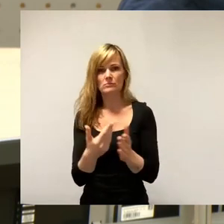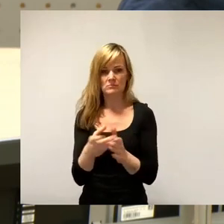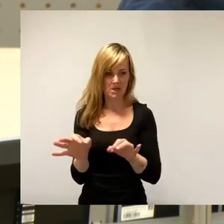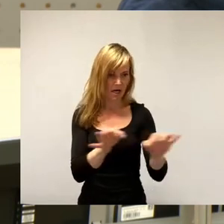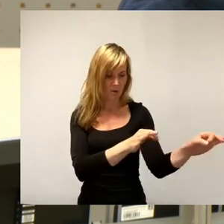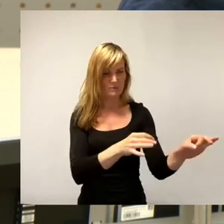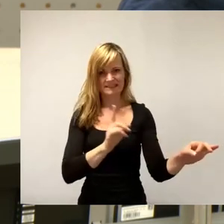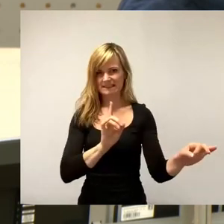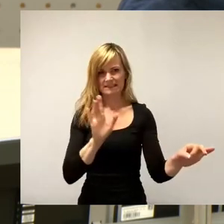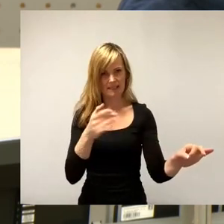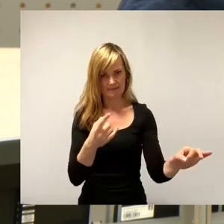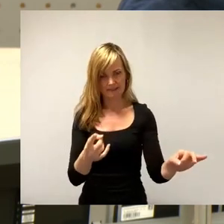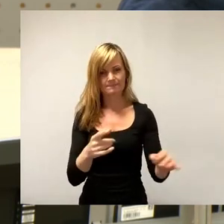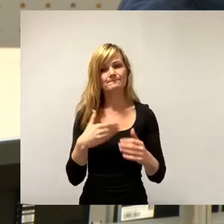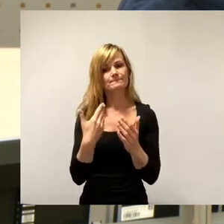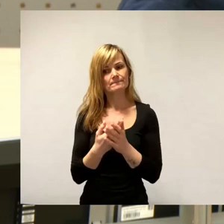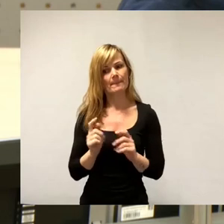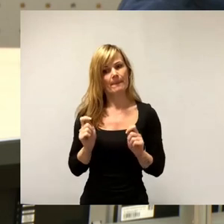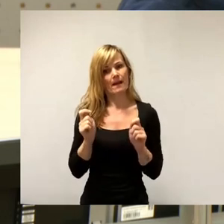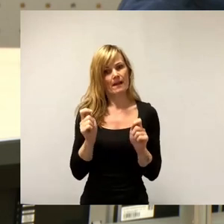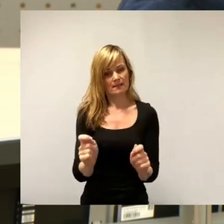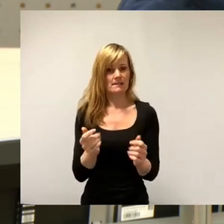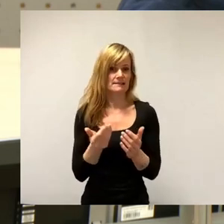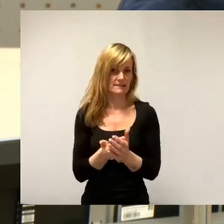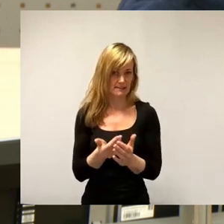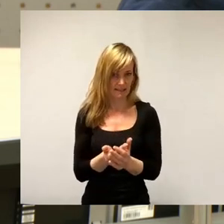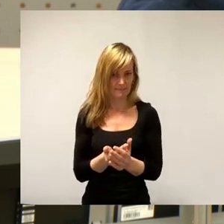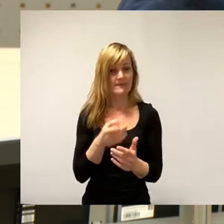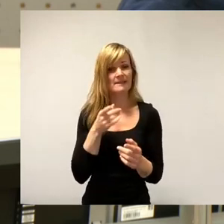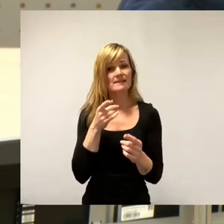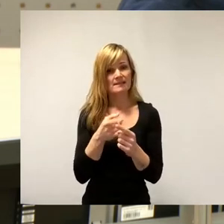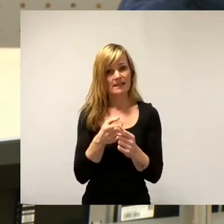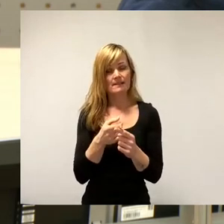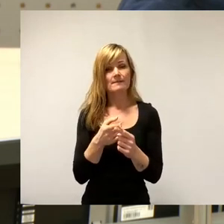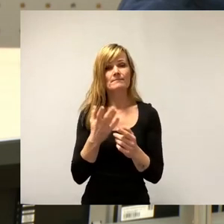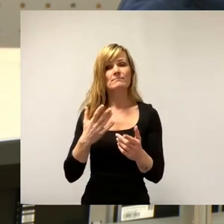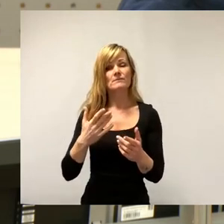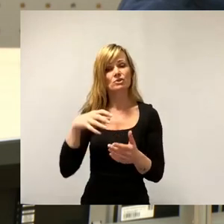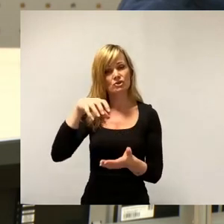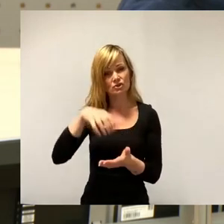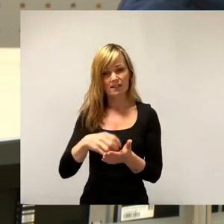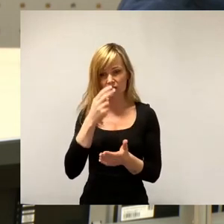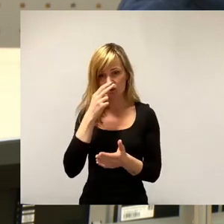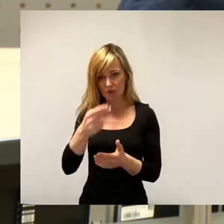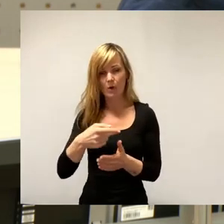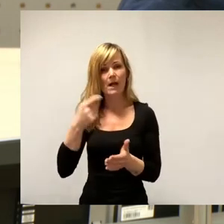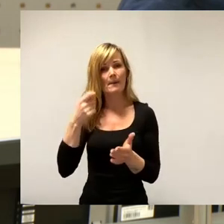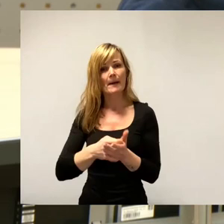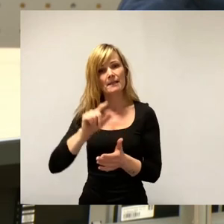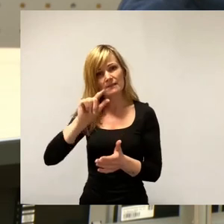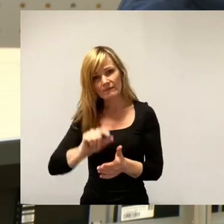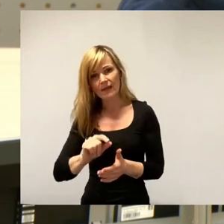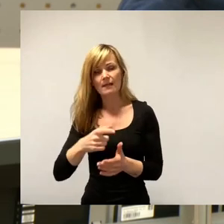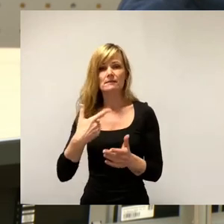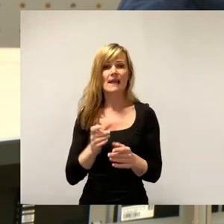haben wir diesen Antrag hier eingebracht, der zum Ziel hat, dass die Stadt preiswerte Ersatzflächen findet beziehungsweise vermitteln soll, um